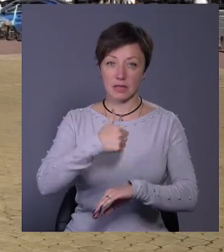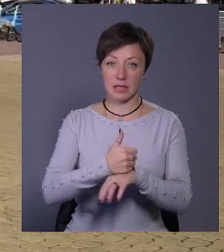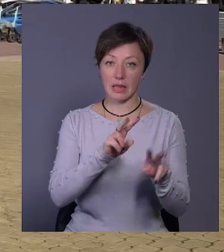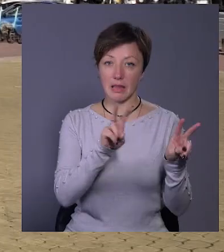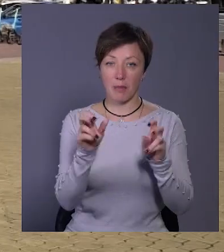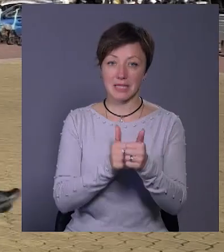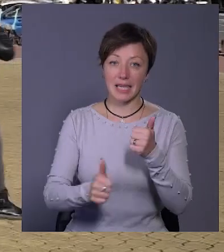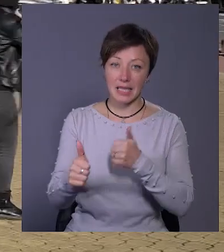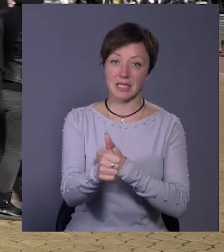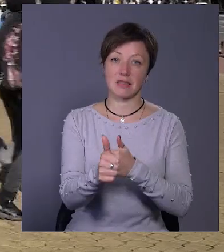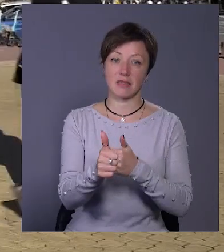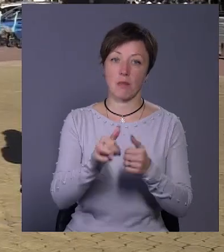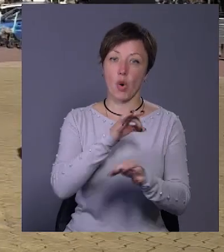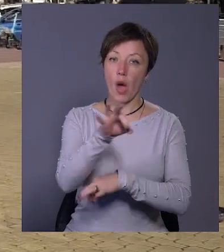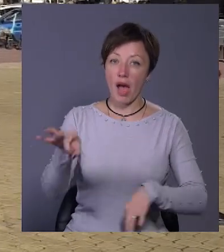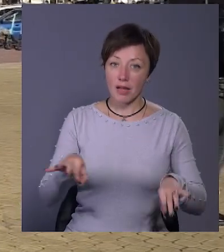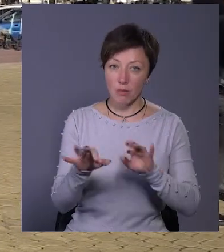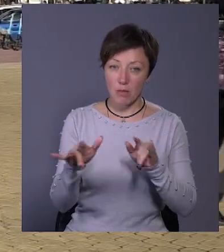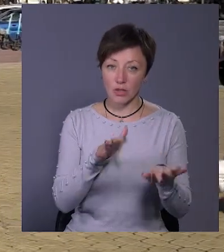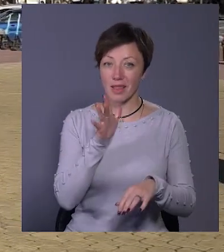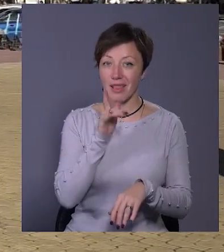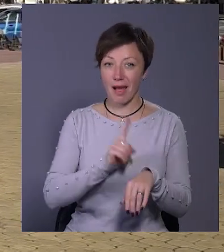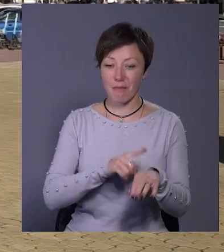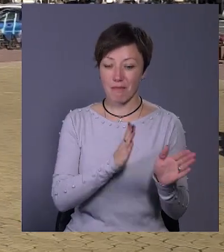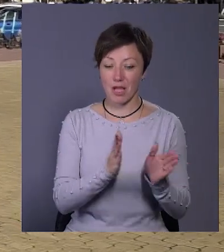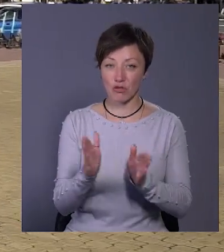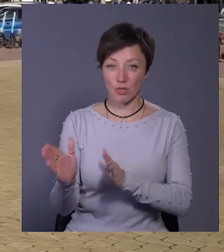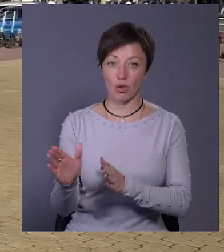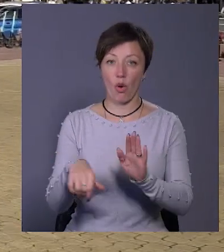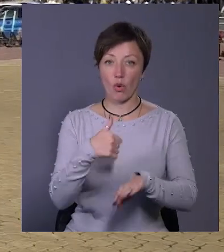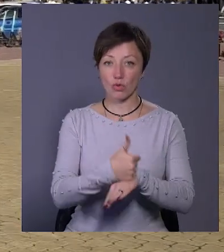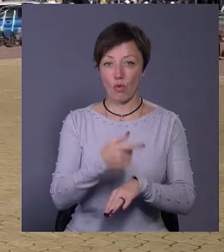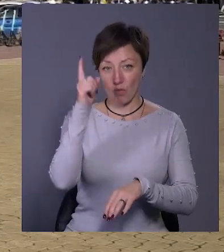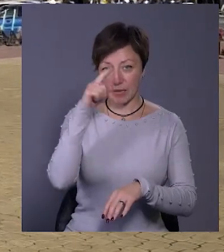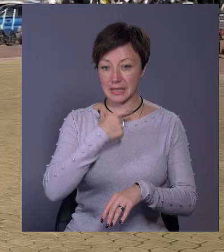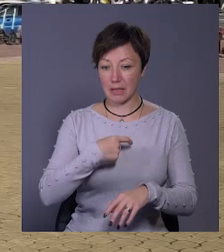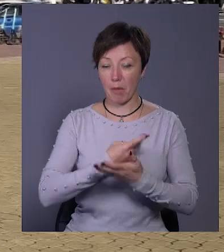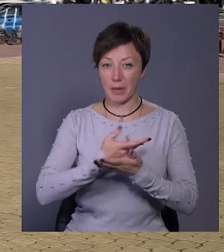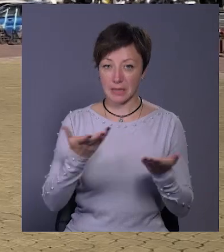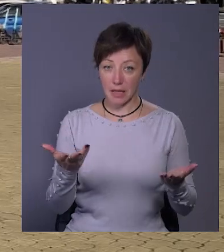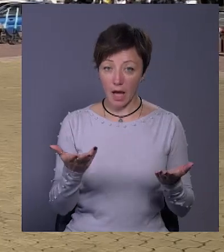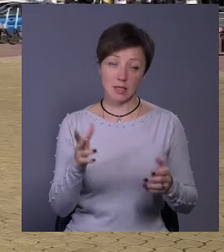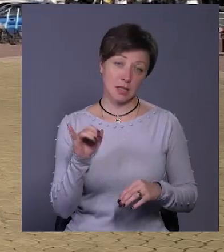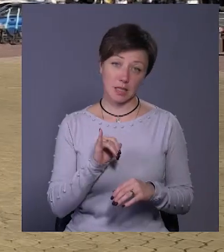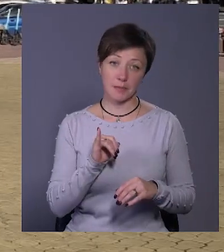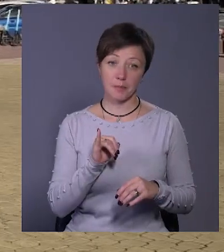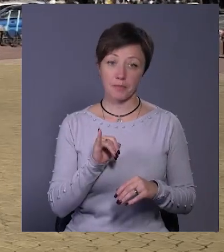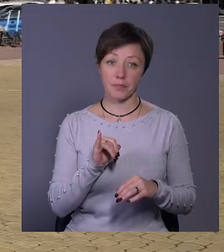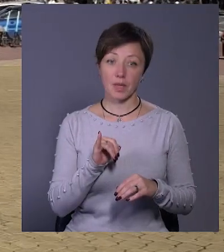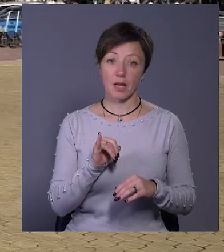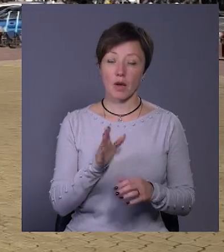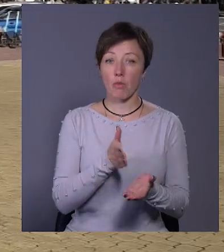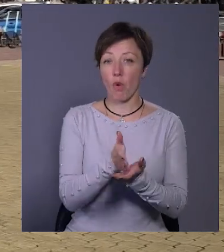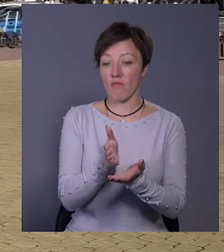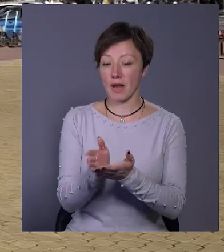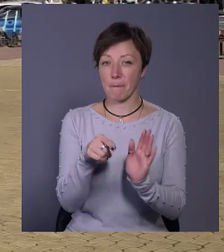лідерства, проєктного менеджменту, тайм-менеджменту, взагалі основ та вміння самопрезентації і сутопрофільні